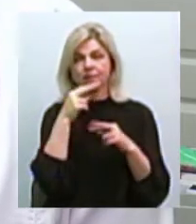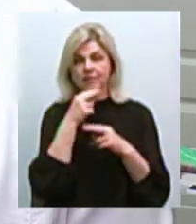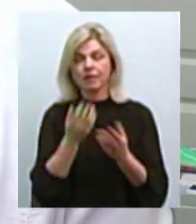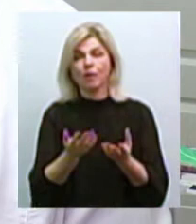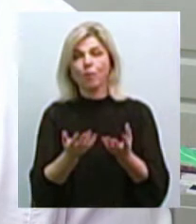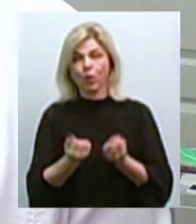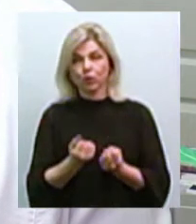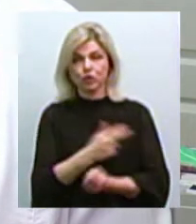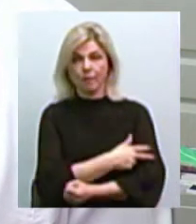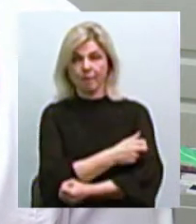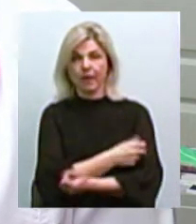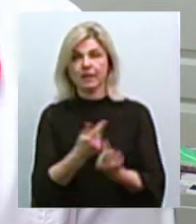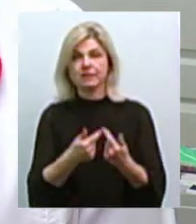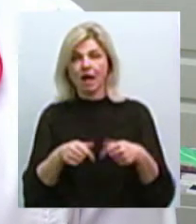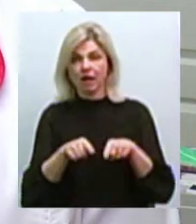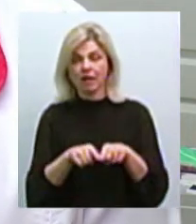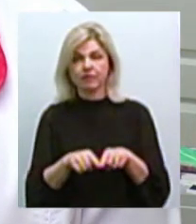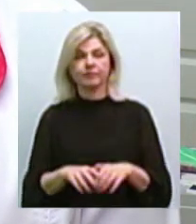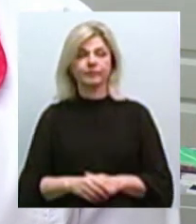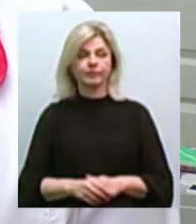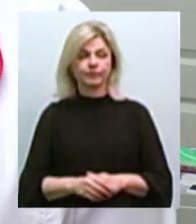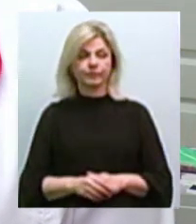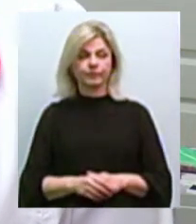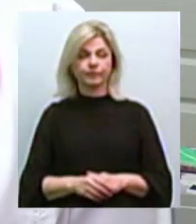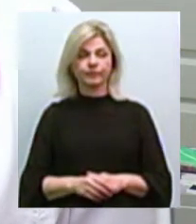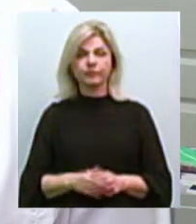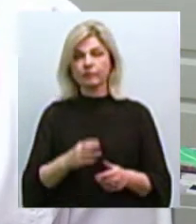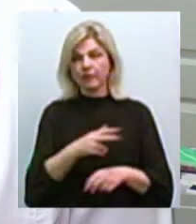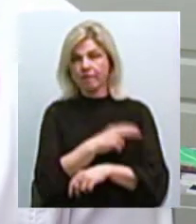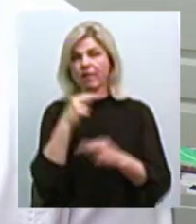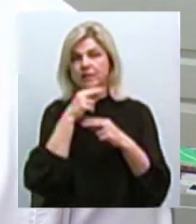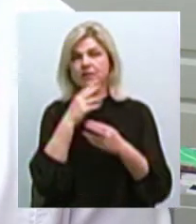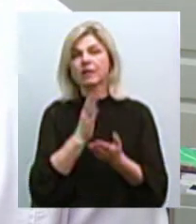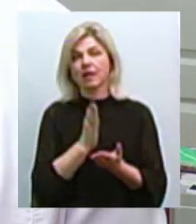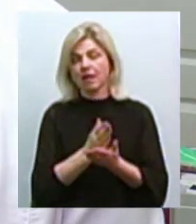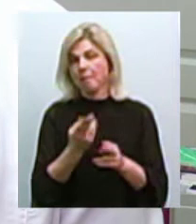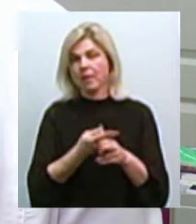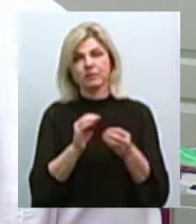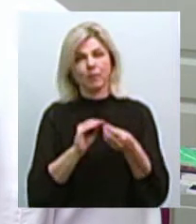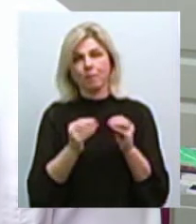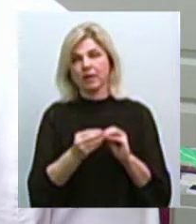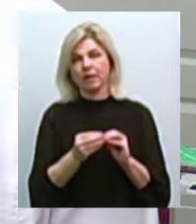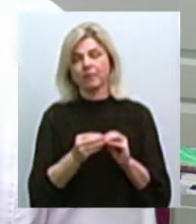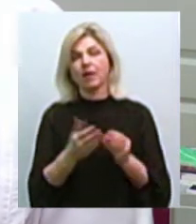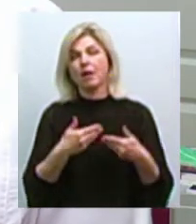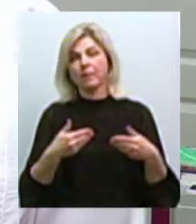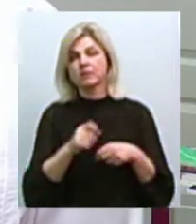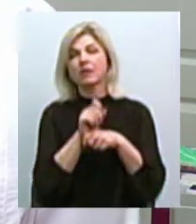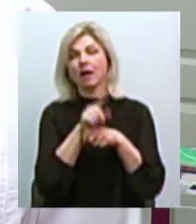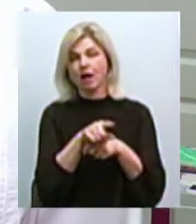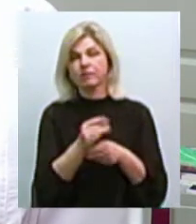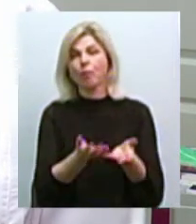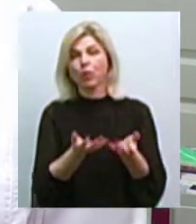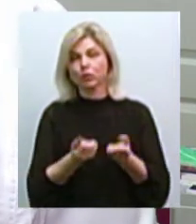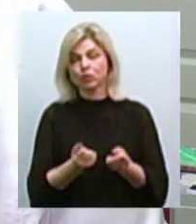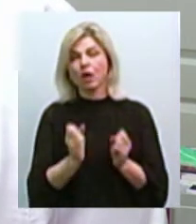медзаклад, тому вакцина є без проблем. ми заказуємо і отримаємо.